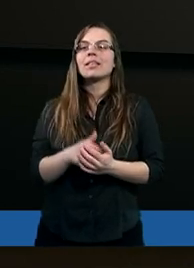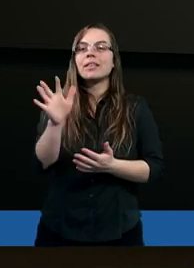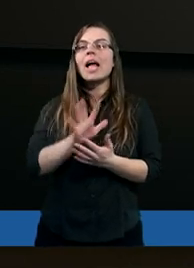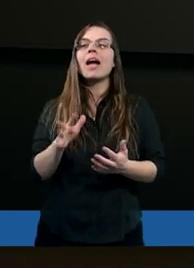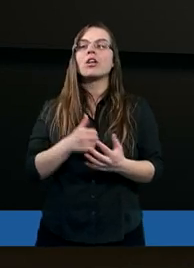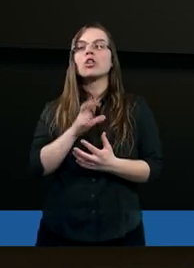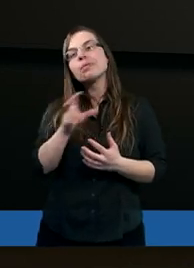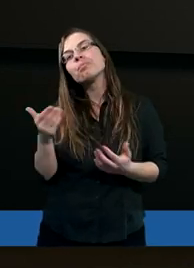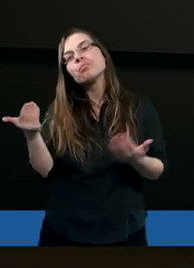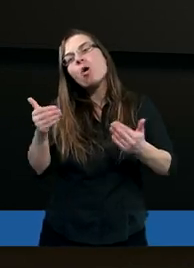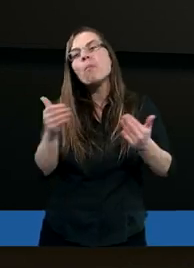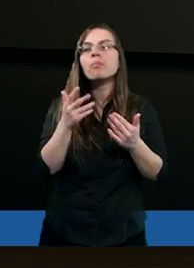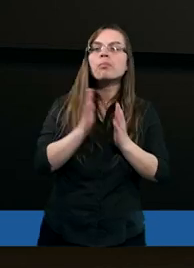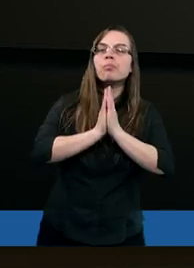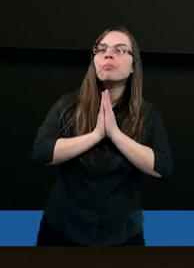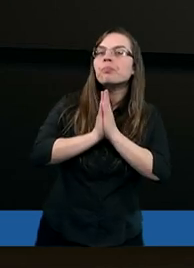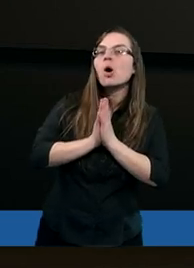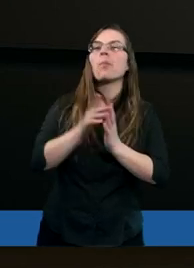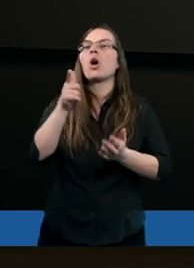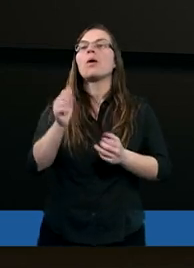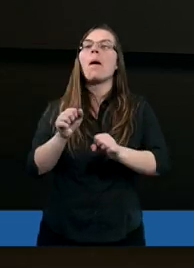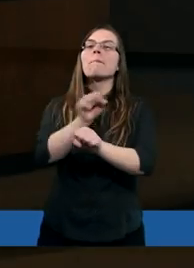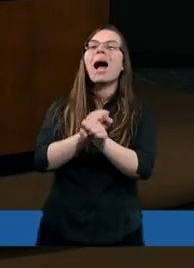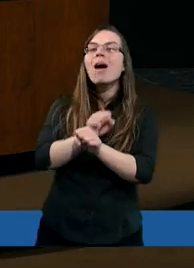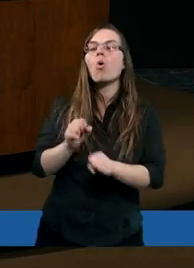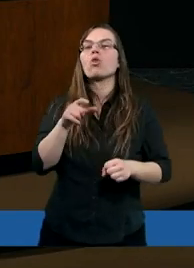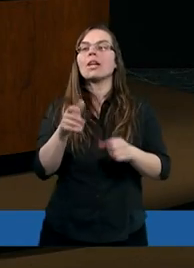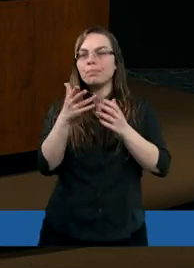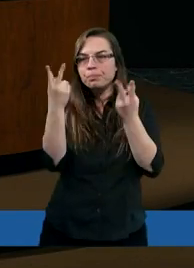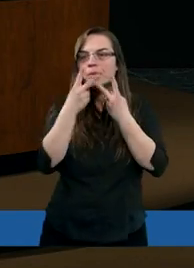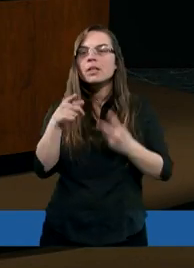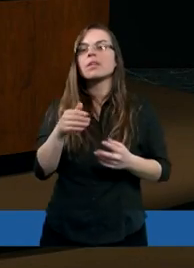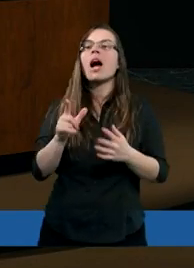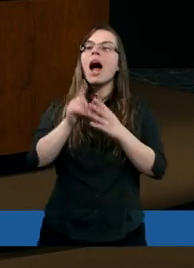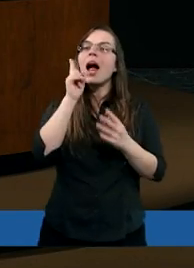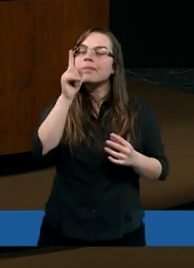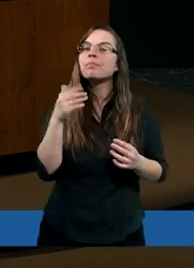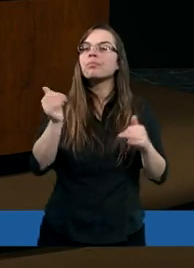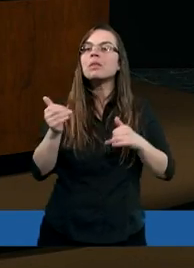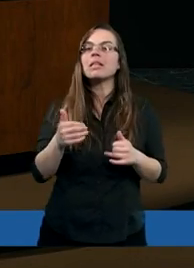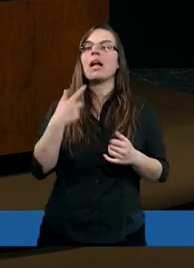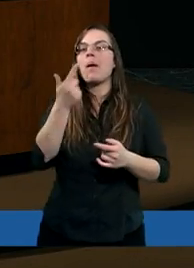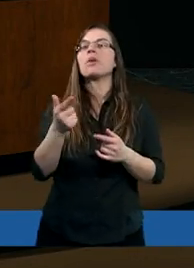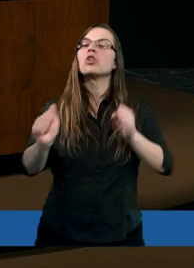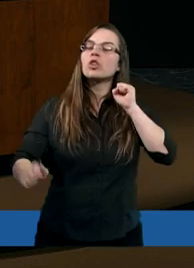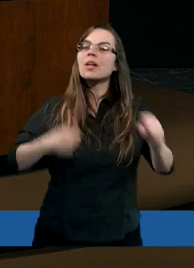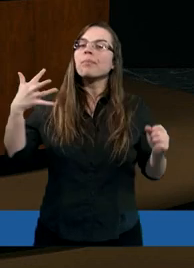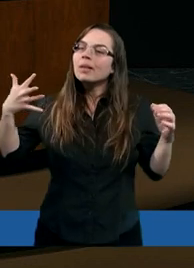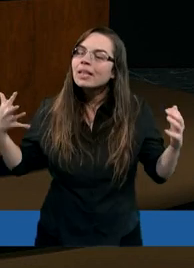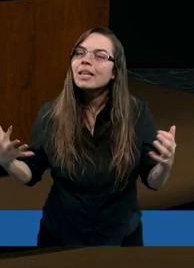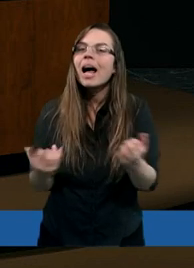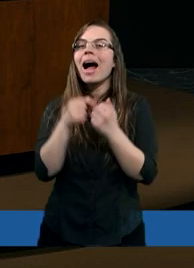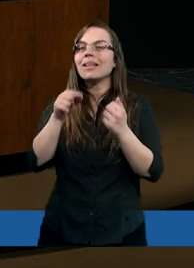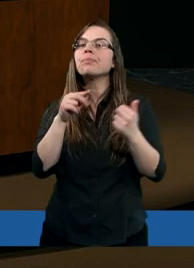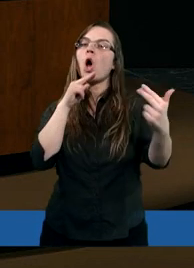Natomiast może poproszę Małgosię, aby czytała. Ale my myślmy o tym, żeby znaleźć